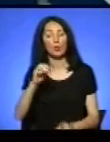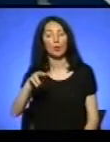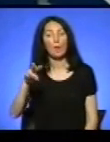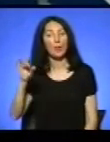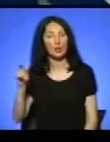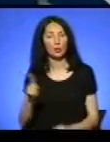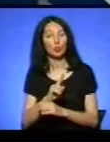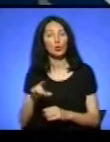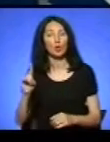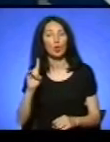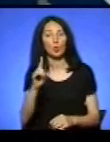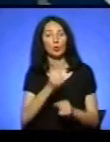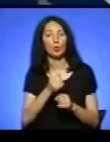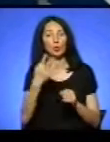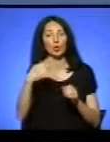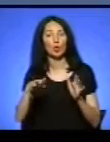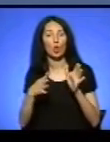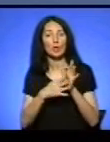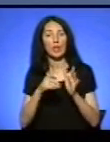аеропорті працюють 49 людей.